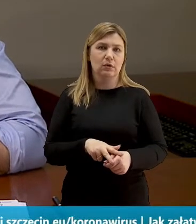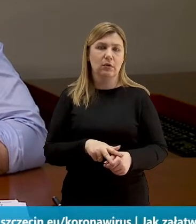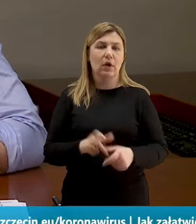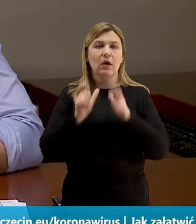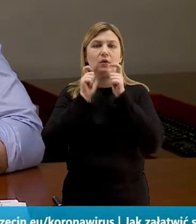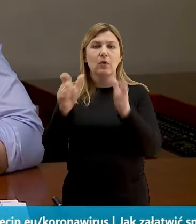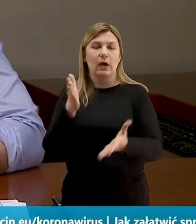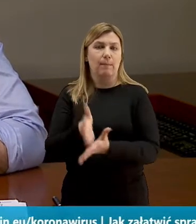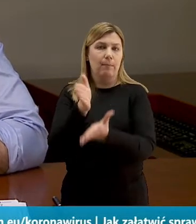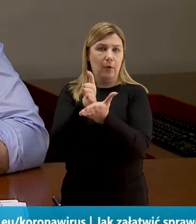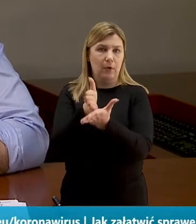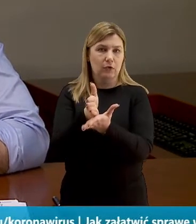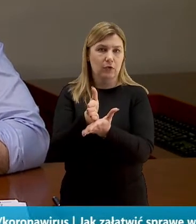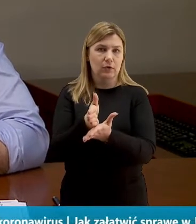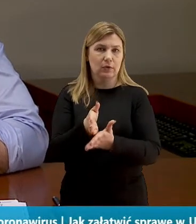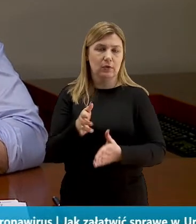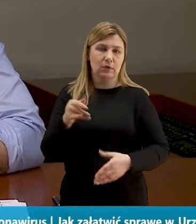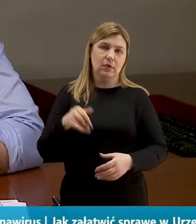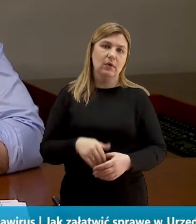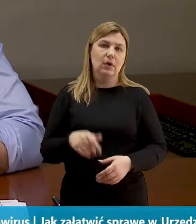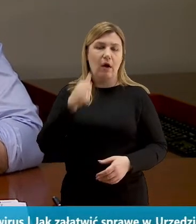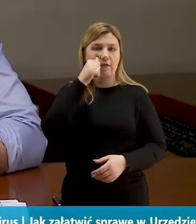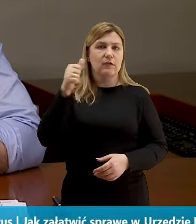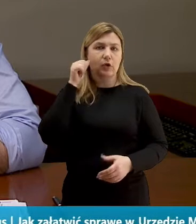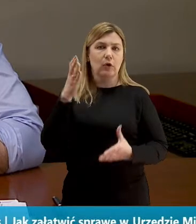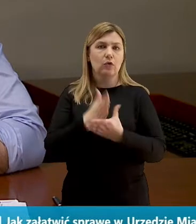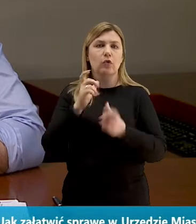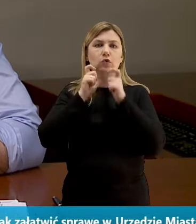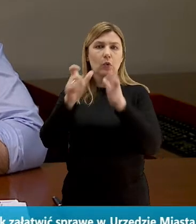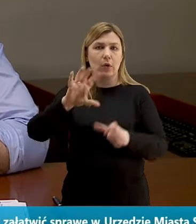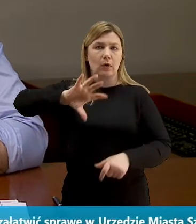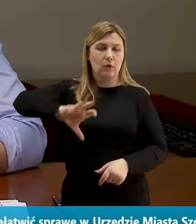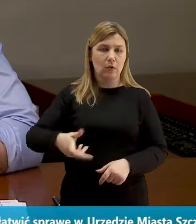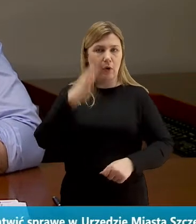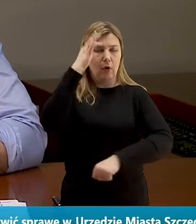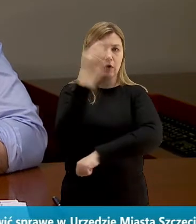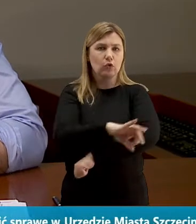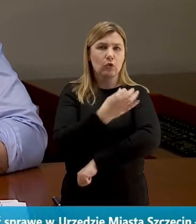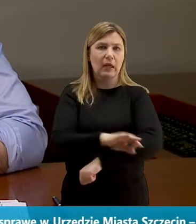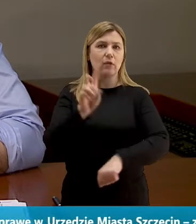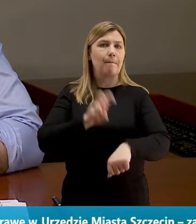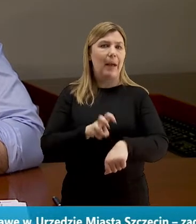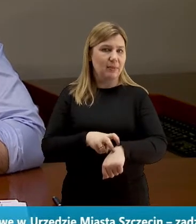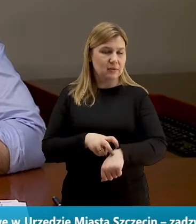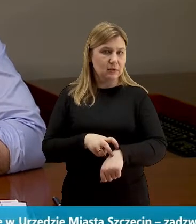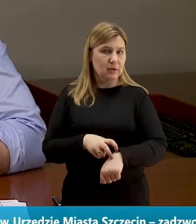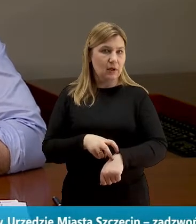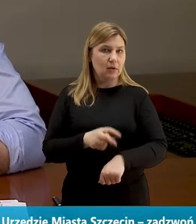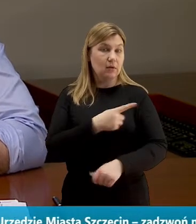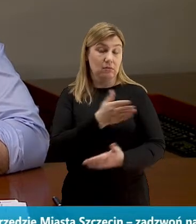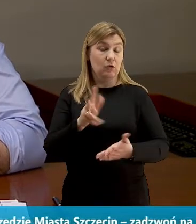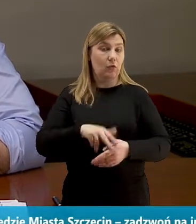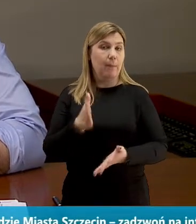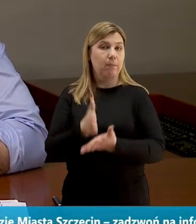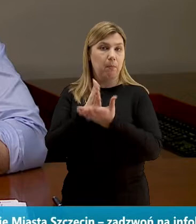w pomocy. I tutaj w dniu wczorajszym wiem, że zgłosiła się grupa studentów medycyny, którzy pomagają choćby